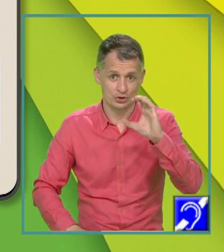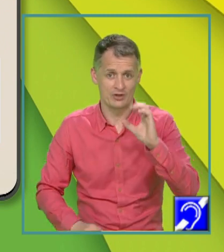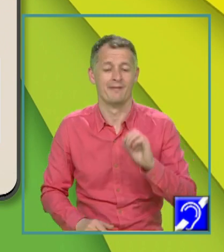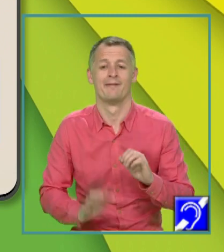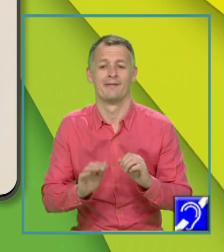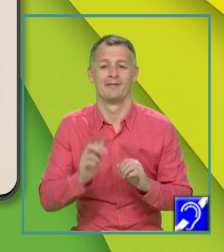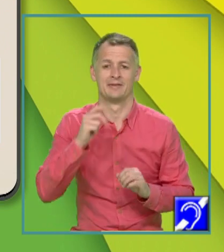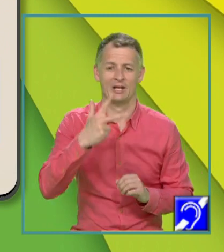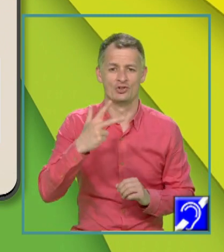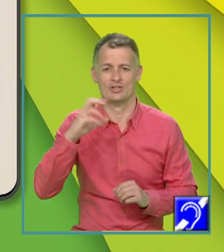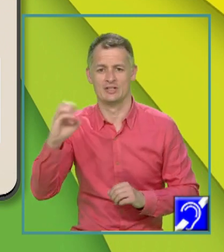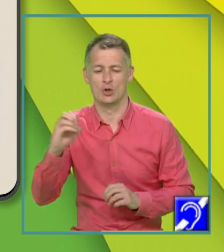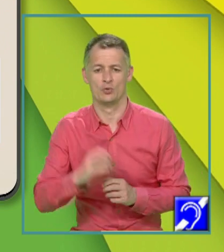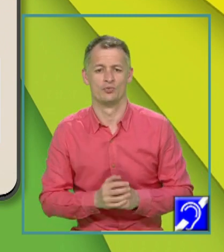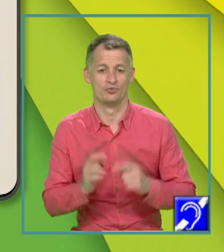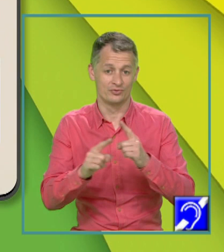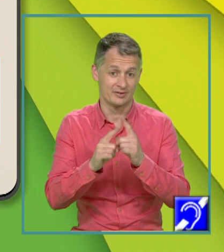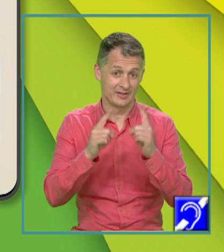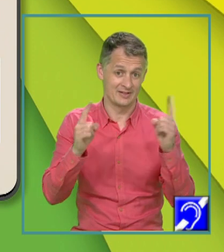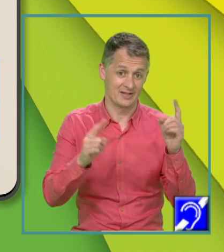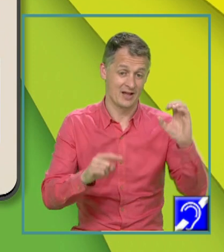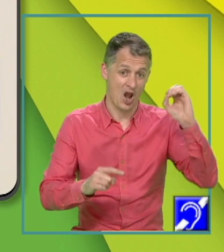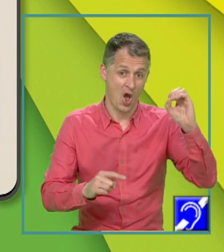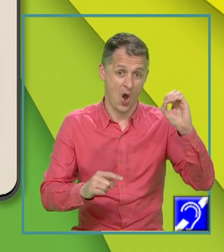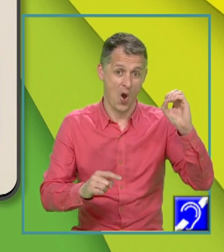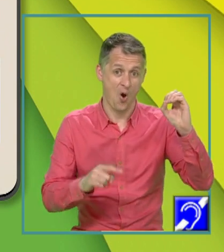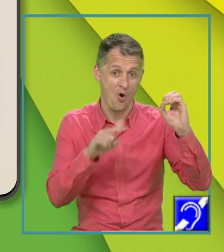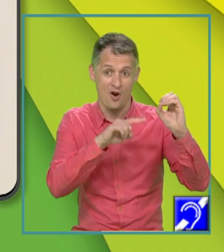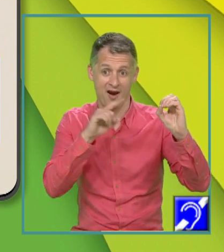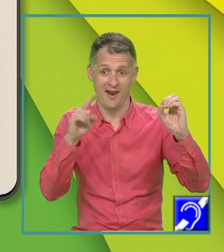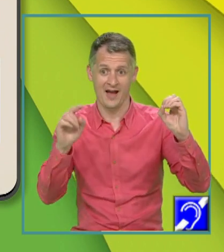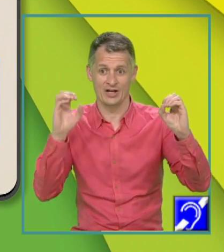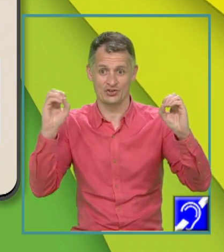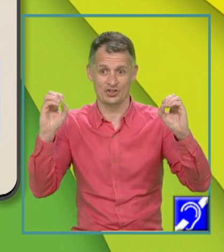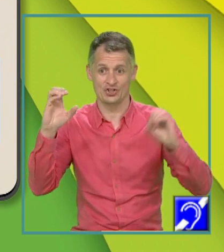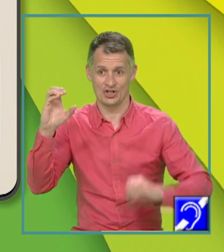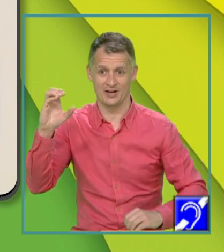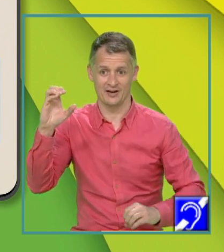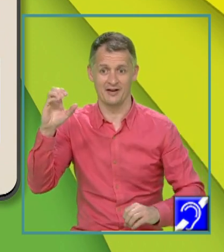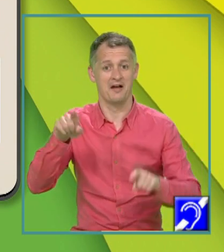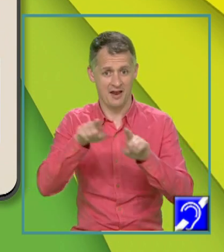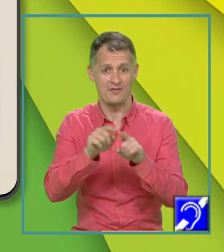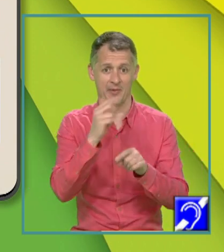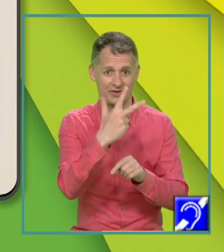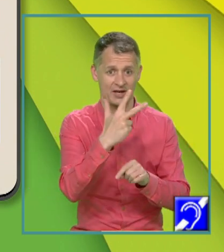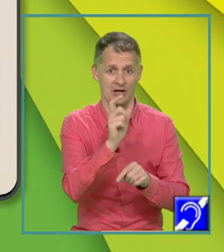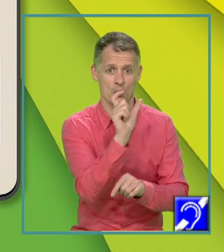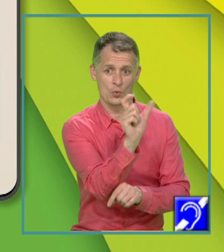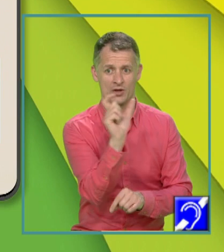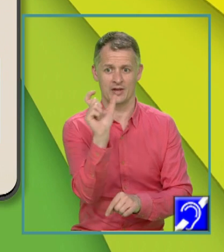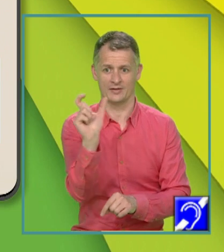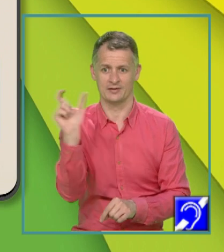3 și 0, deci iată că distanța de la O la C va fi tot de 3 unități de măsură. Cum?